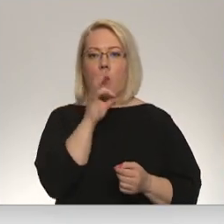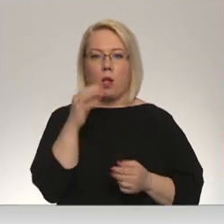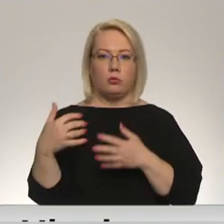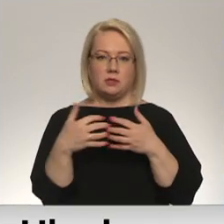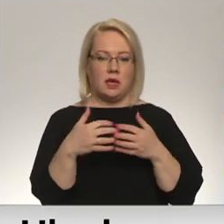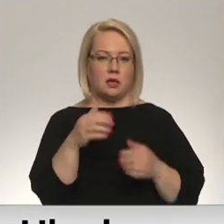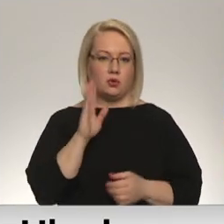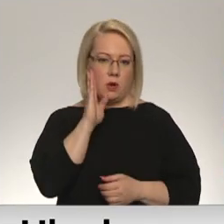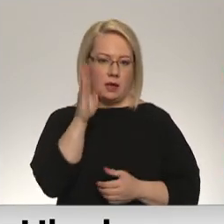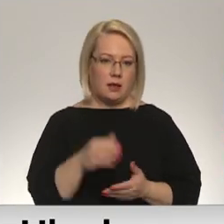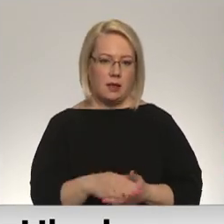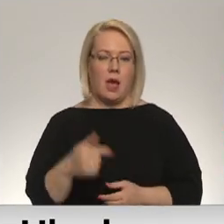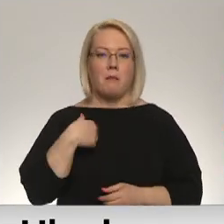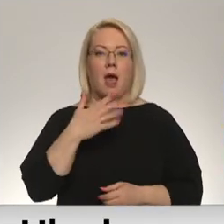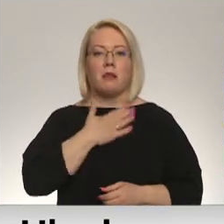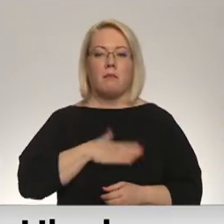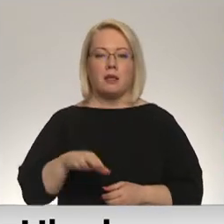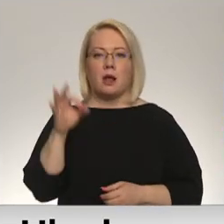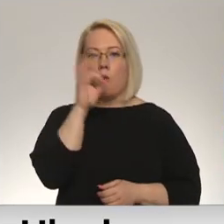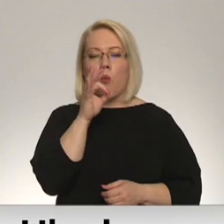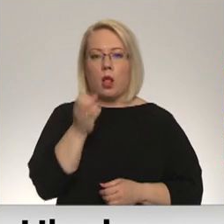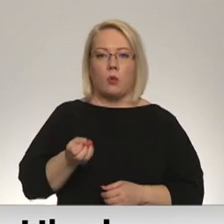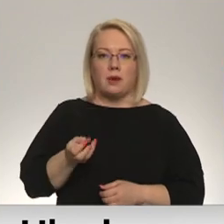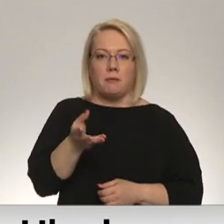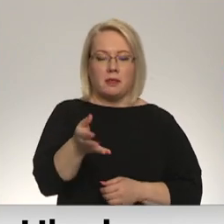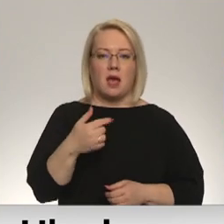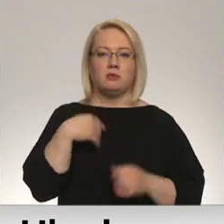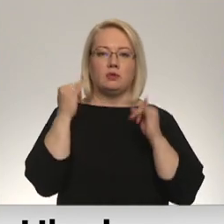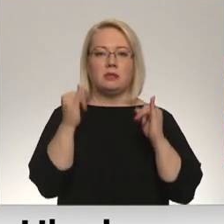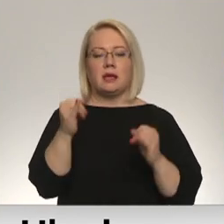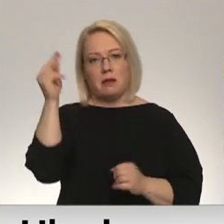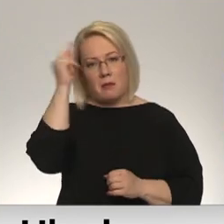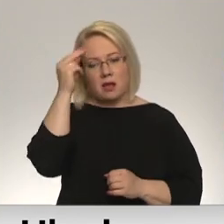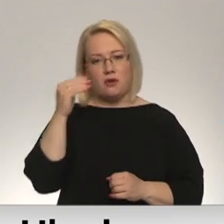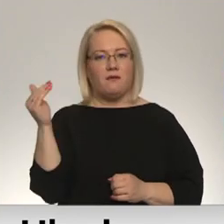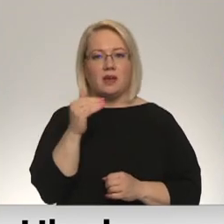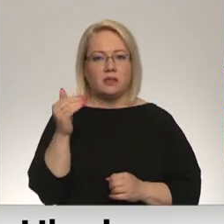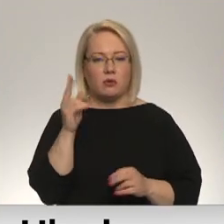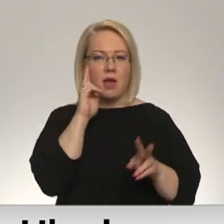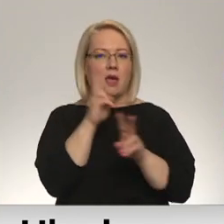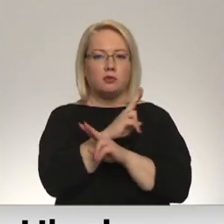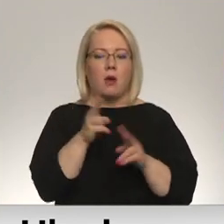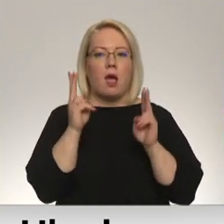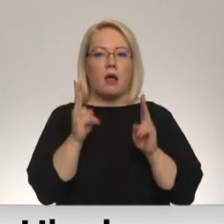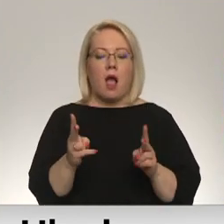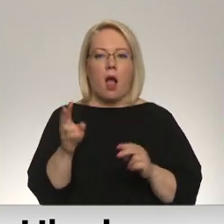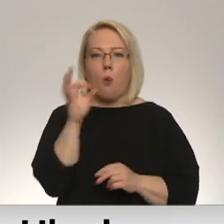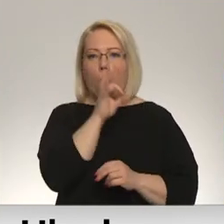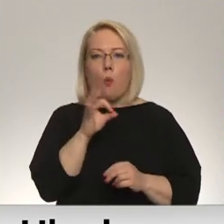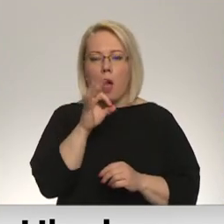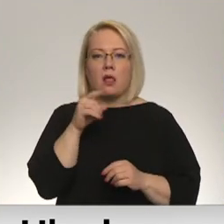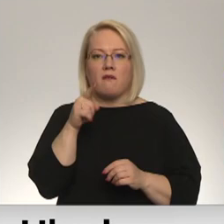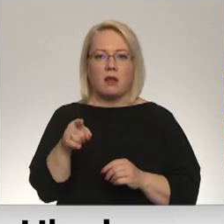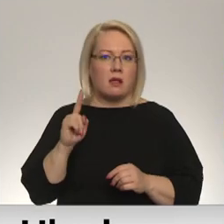Man ļoti patika olu ripināšana. Esmu laikam slikti mācījusies fiziku, kā nesaprotu, kā tās olas var tik